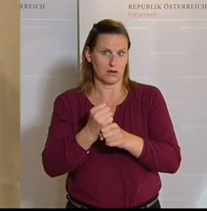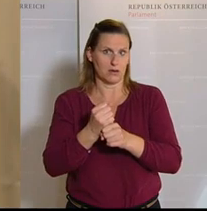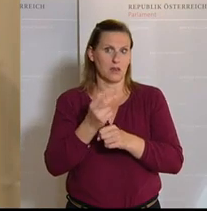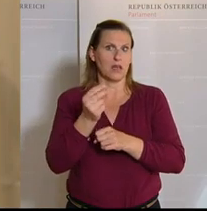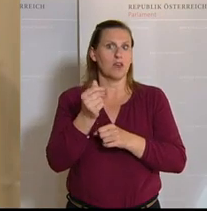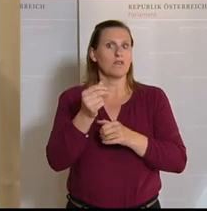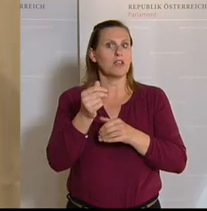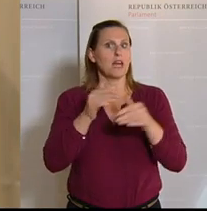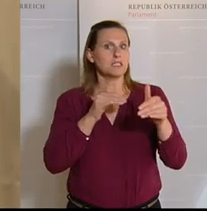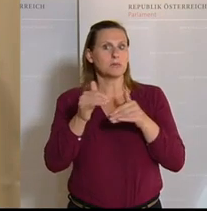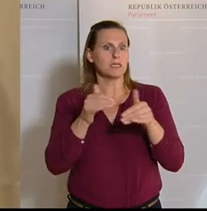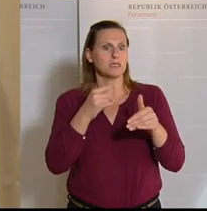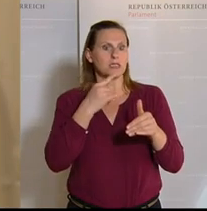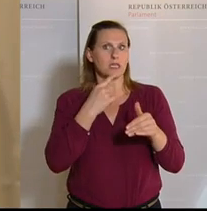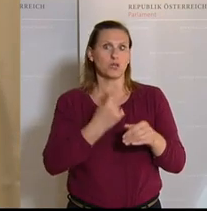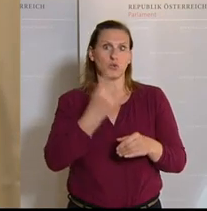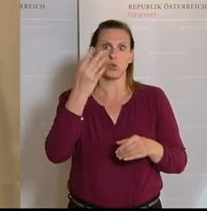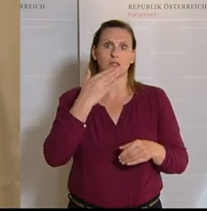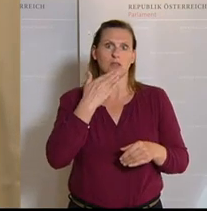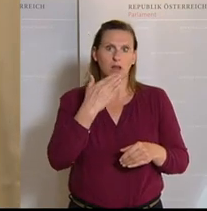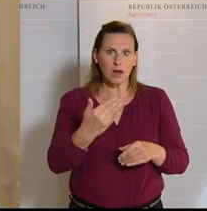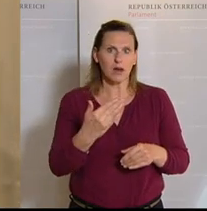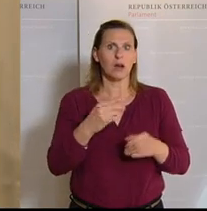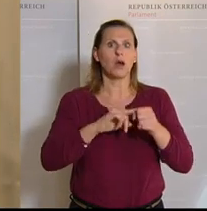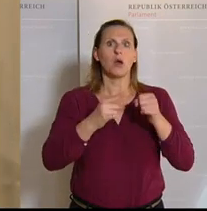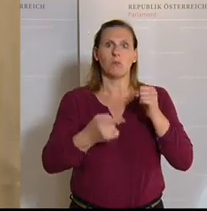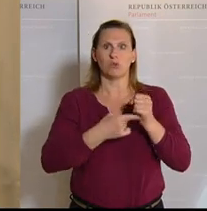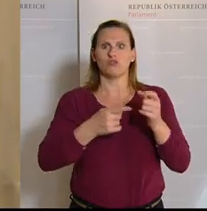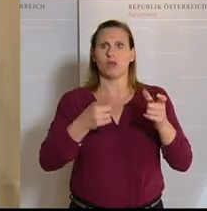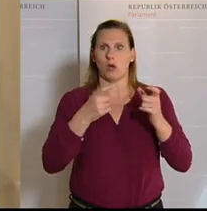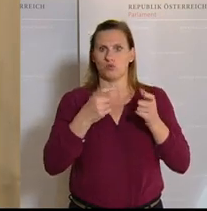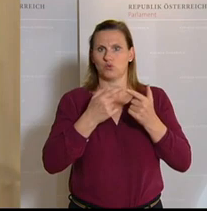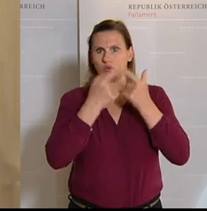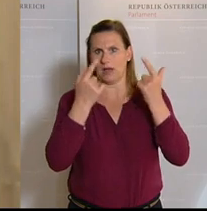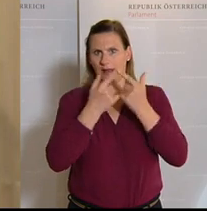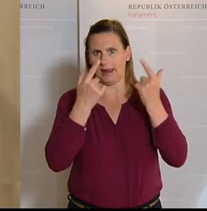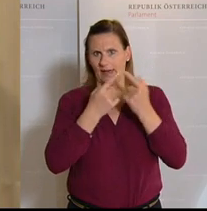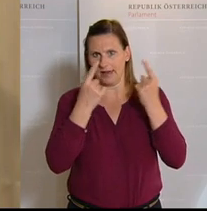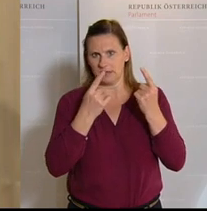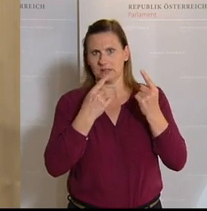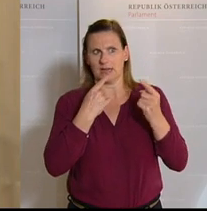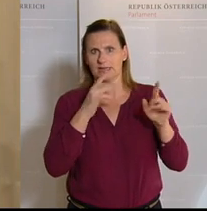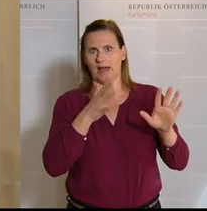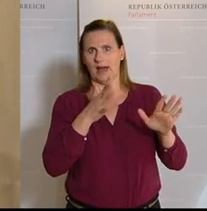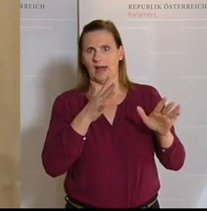Finanzminister hat das Gott sei Dank im Budgetausschuss dementiert.